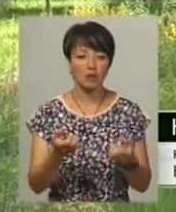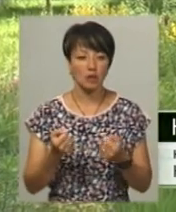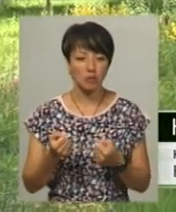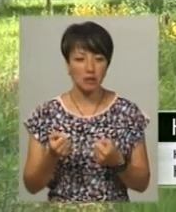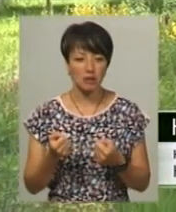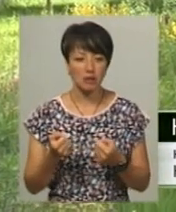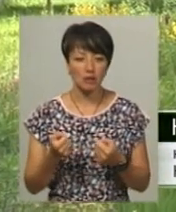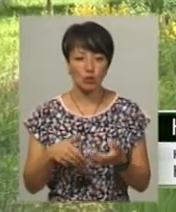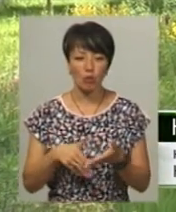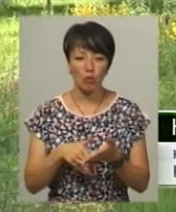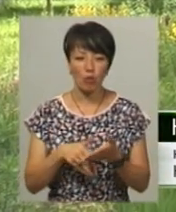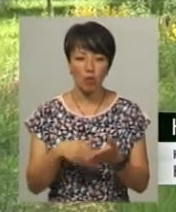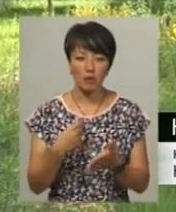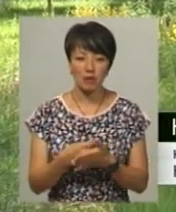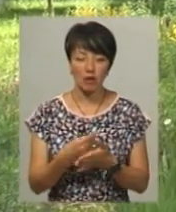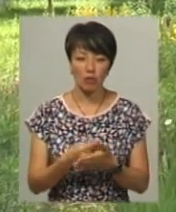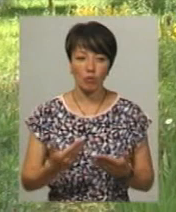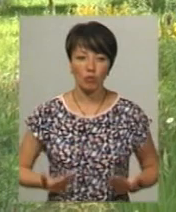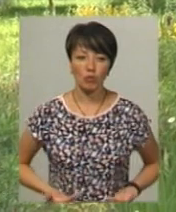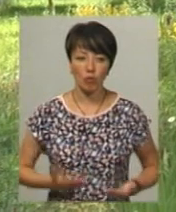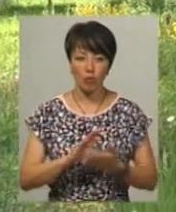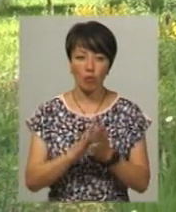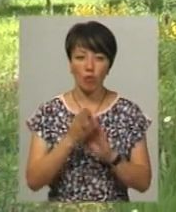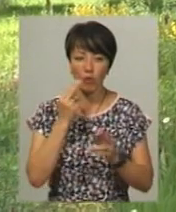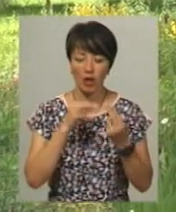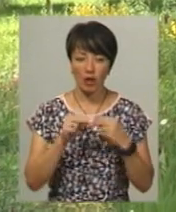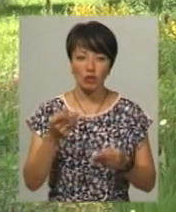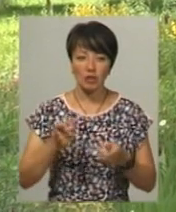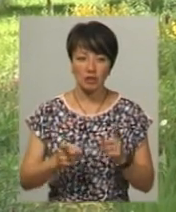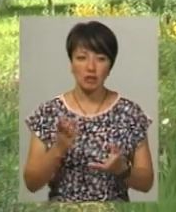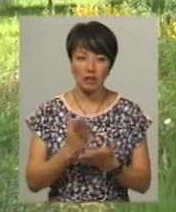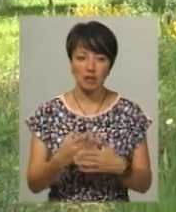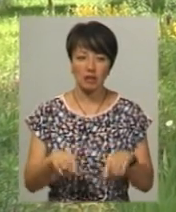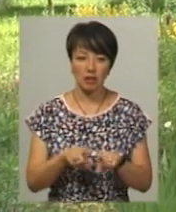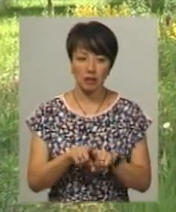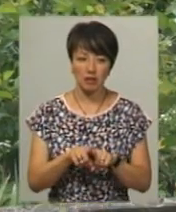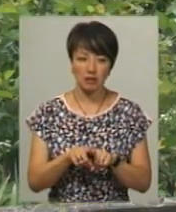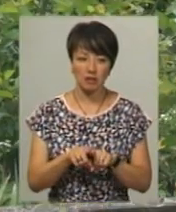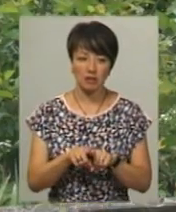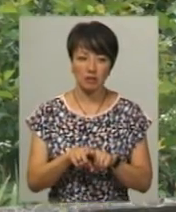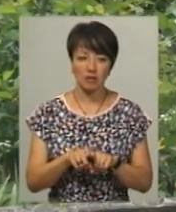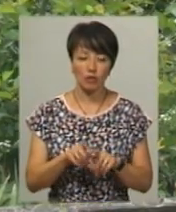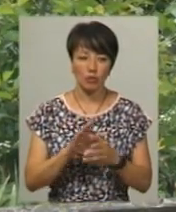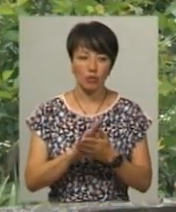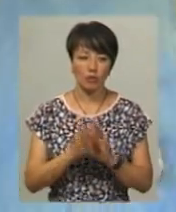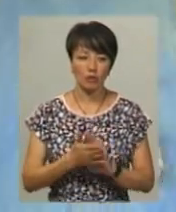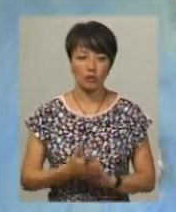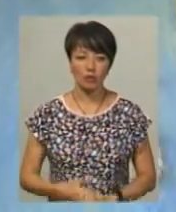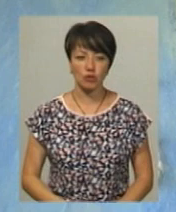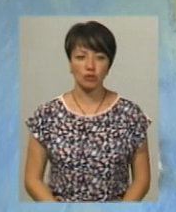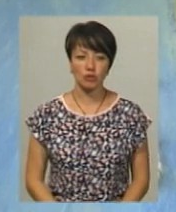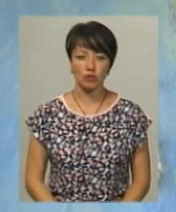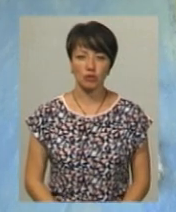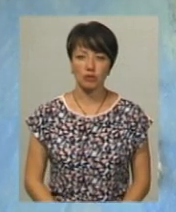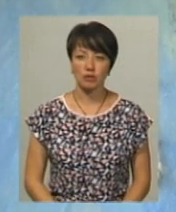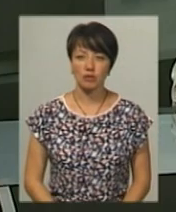допомогу матеріально-побутових умов, якщо там дійсно є такі належні умови. Світлана Поробок, Іван Мовчан, новини,